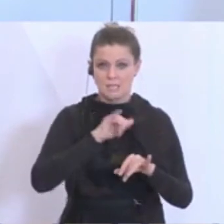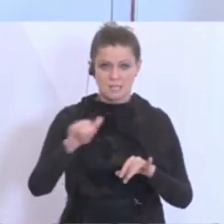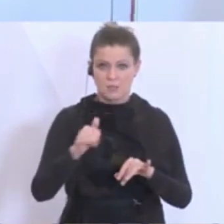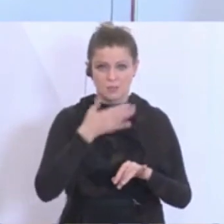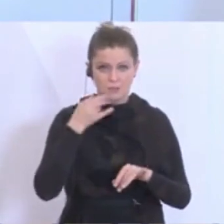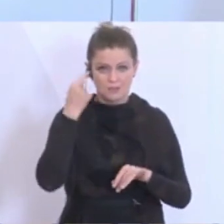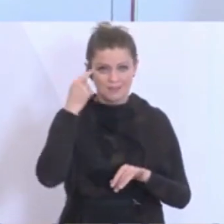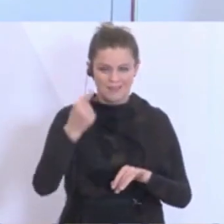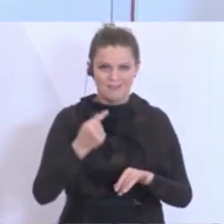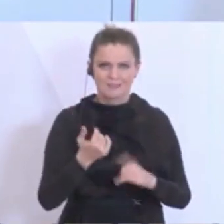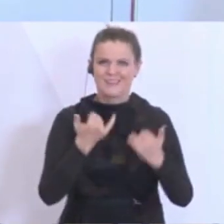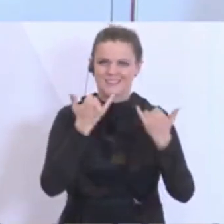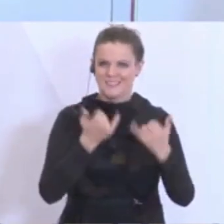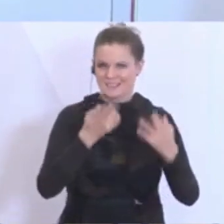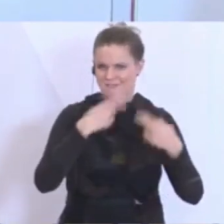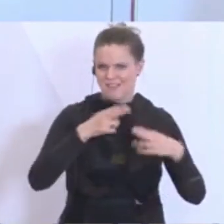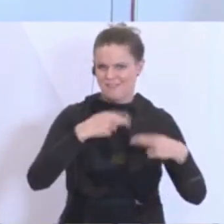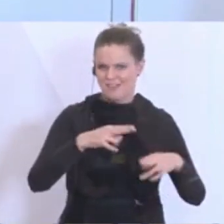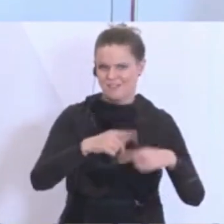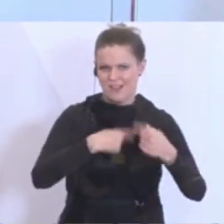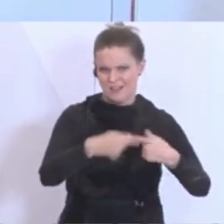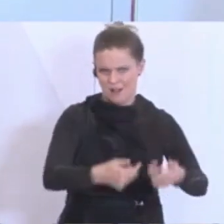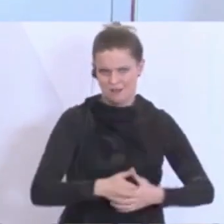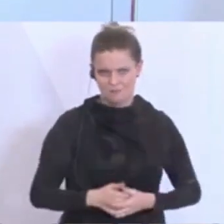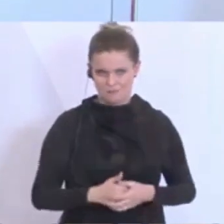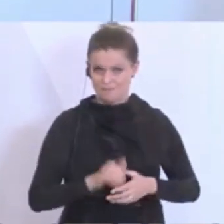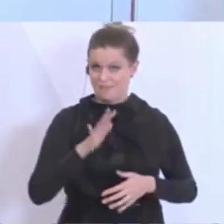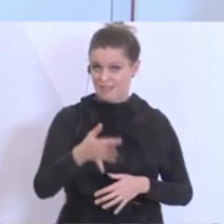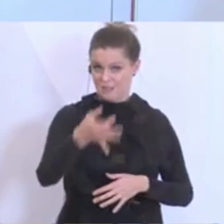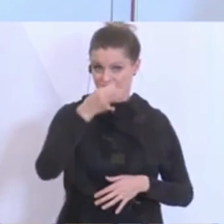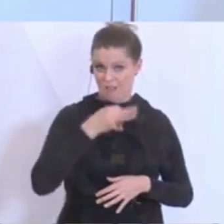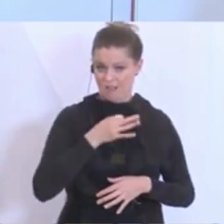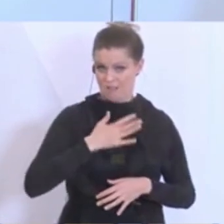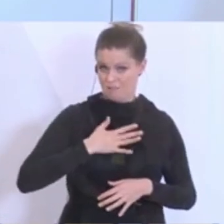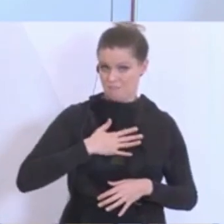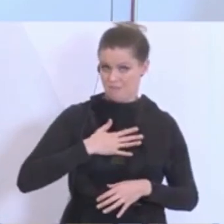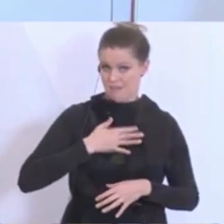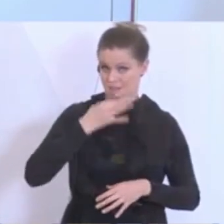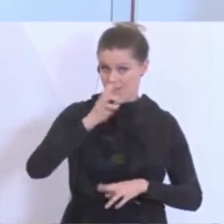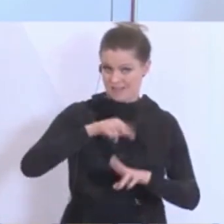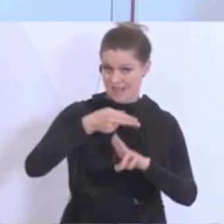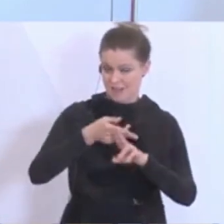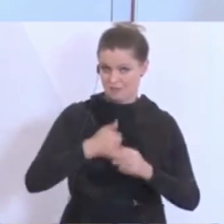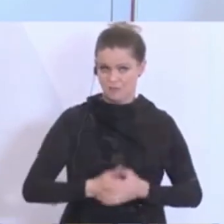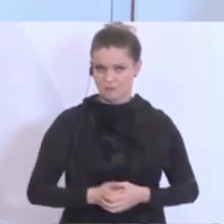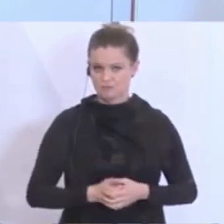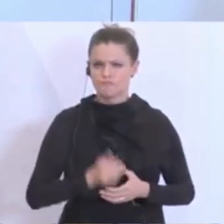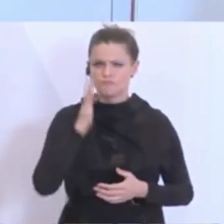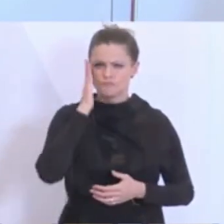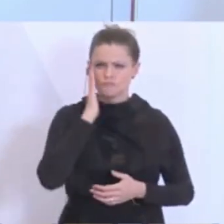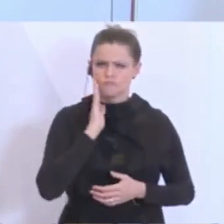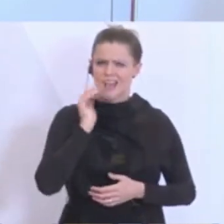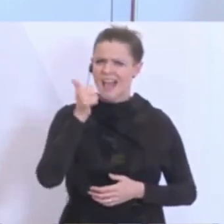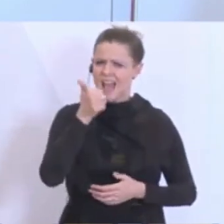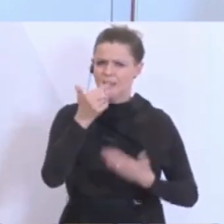laufen selbstverständlich genauso weiter. Und lassen Sie mich Ihre Frage mit einer anderen Frage beantworten. Sagen Sie mir ein